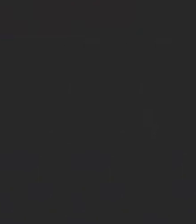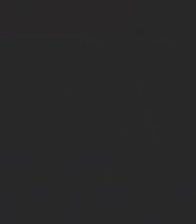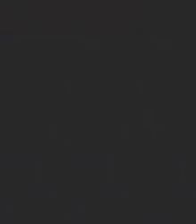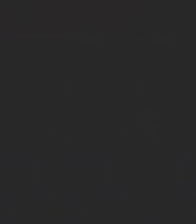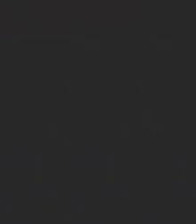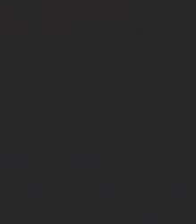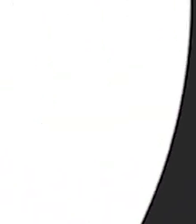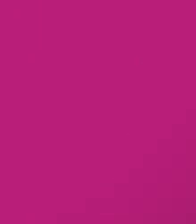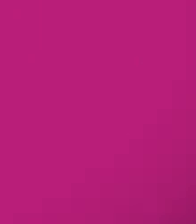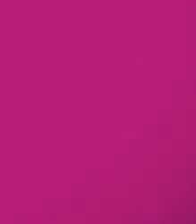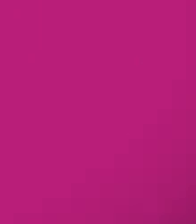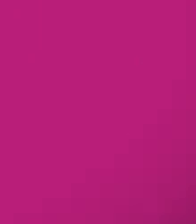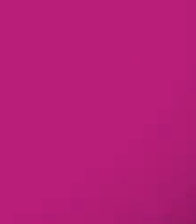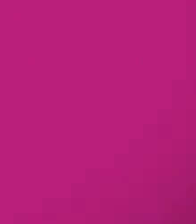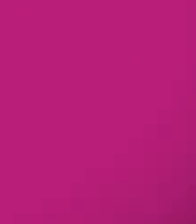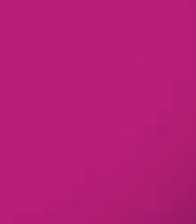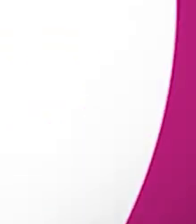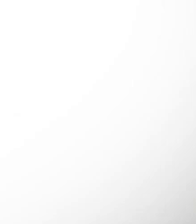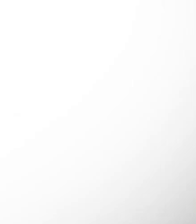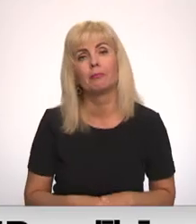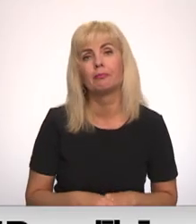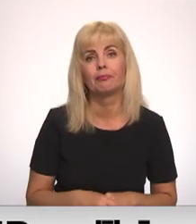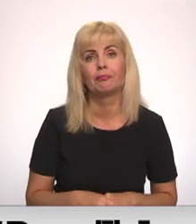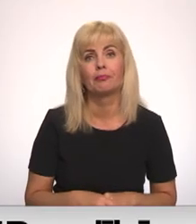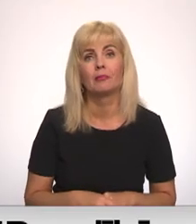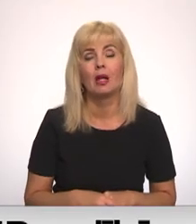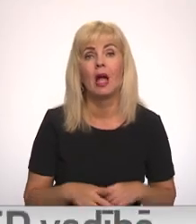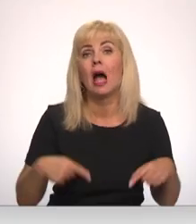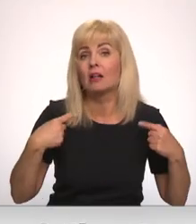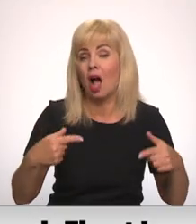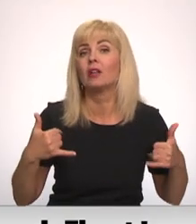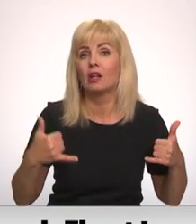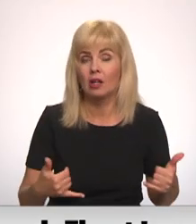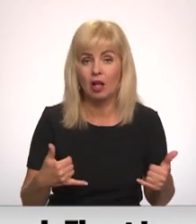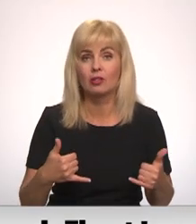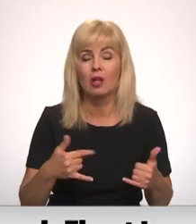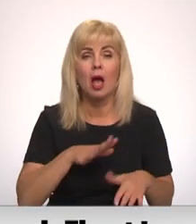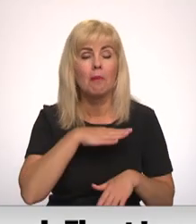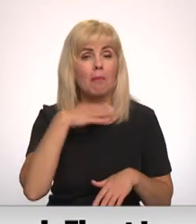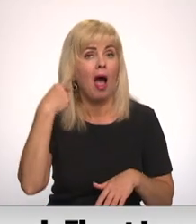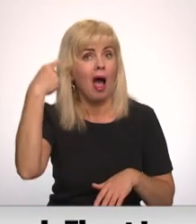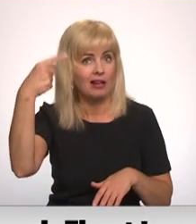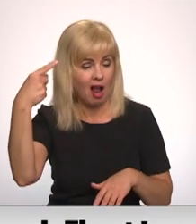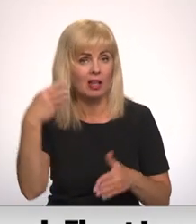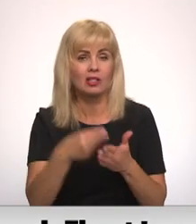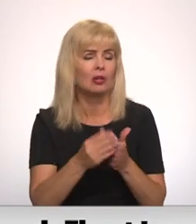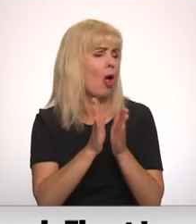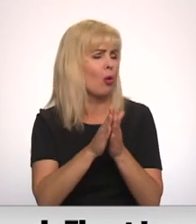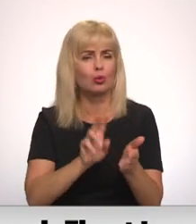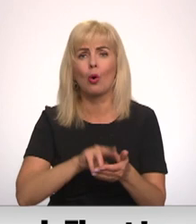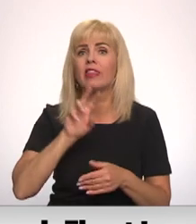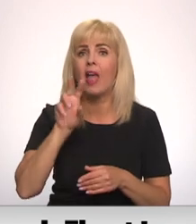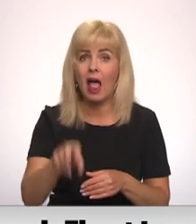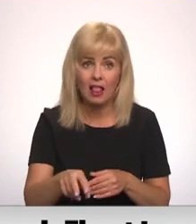Re! Viss ēters ir te! Ratiņkrēslis ir pārgalvība scena. Neliec. Ar